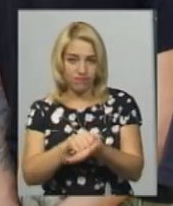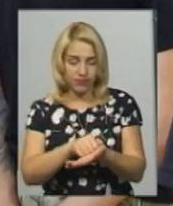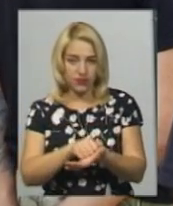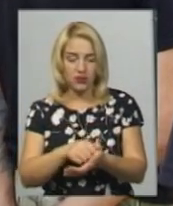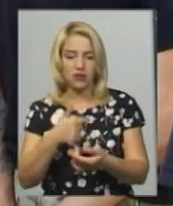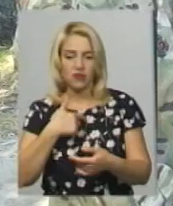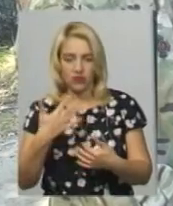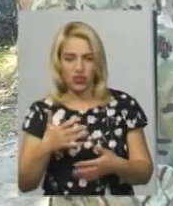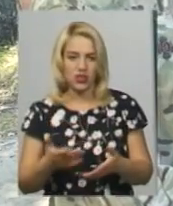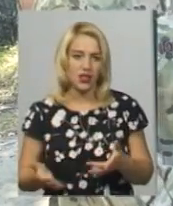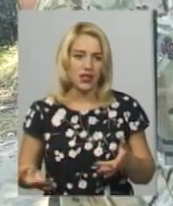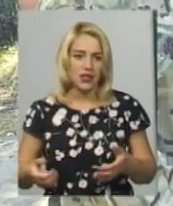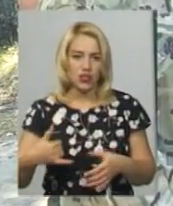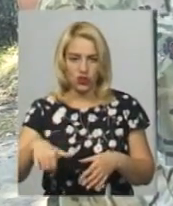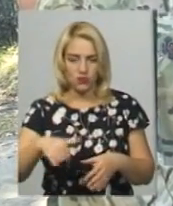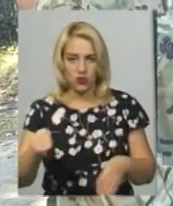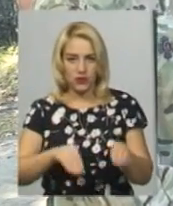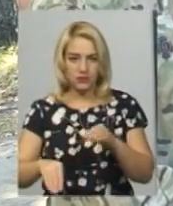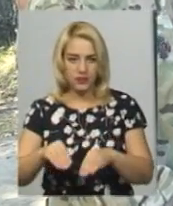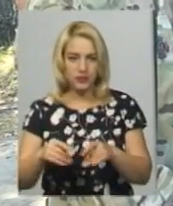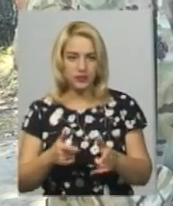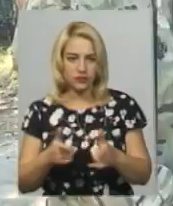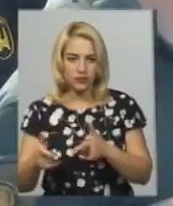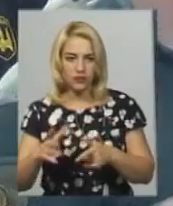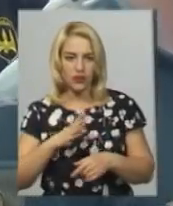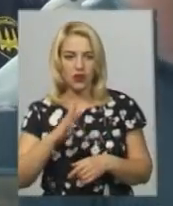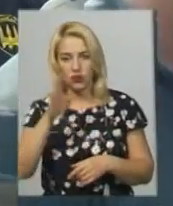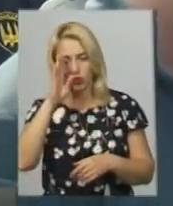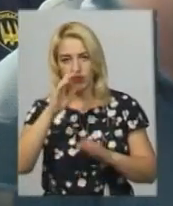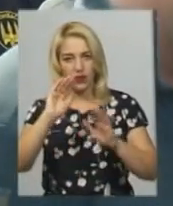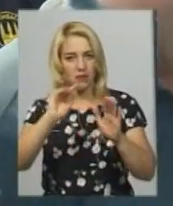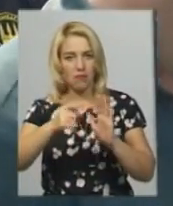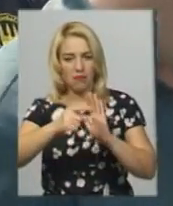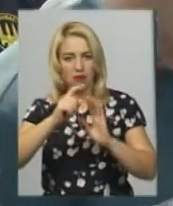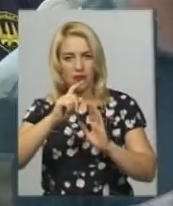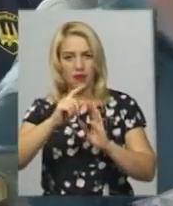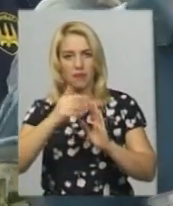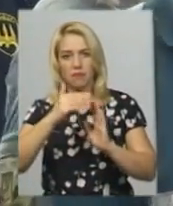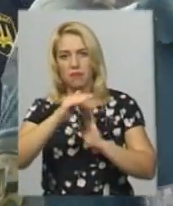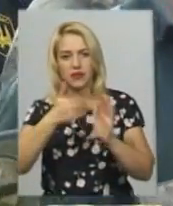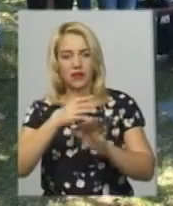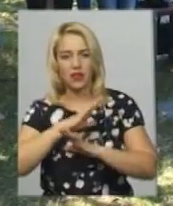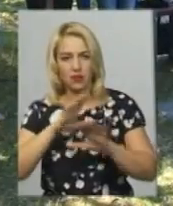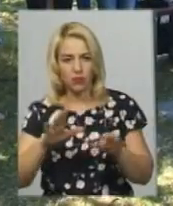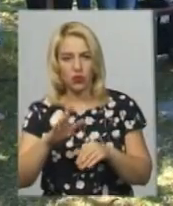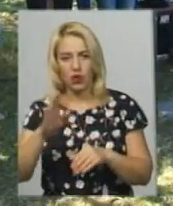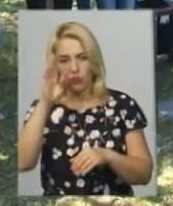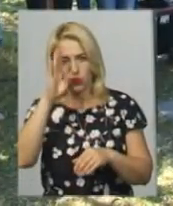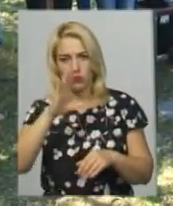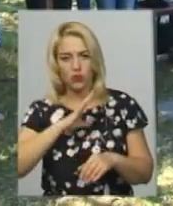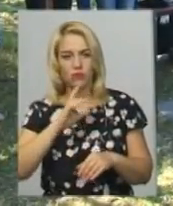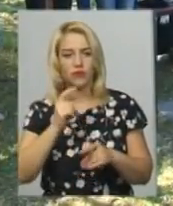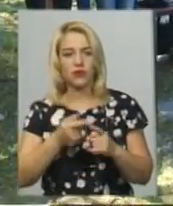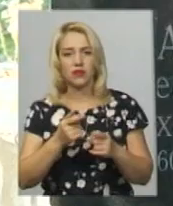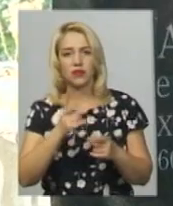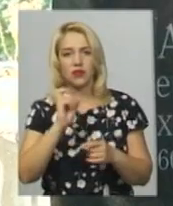призивати таких, як він. За словами Тетяни Романенко, чоловіка не призивали, оскільки на той час йому виповнилося 54 роки. Тож він пішов добровольцем.